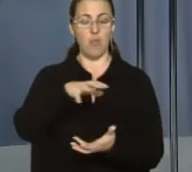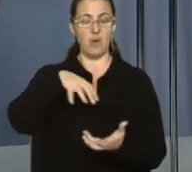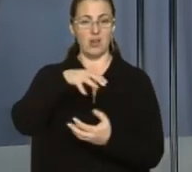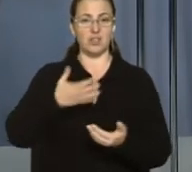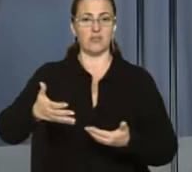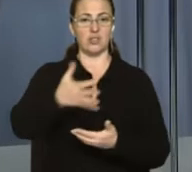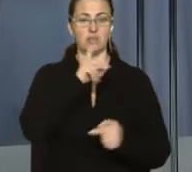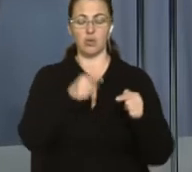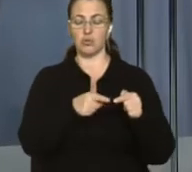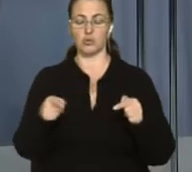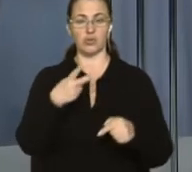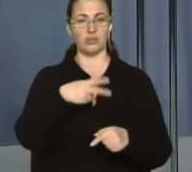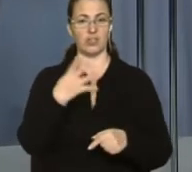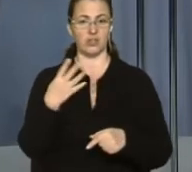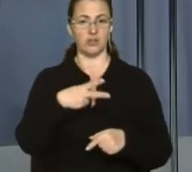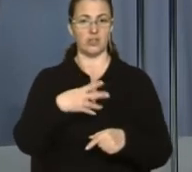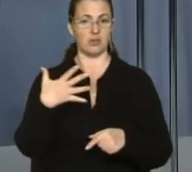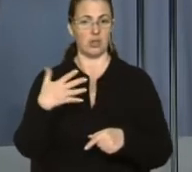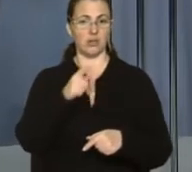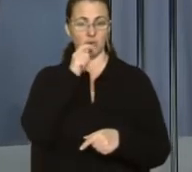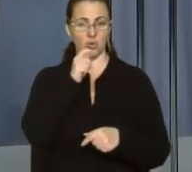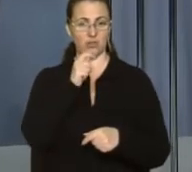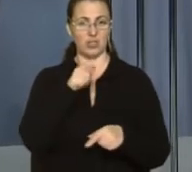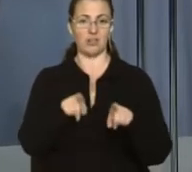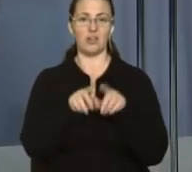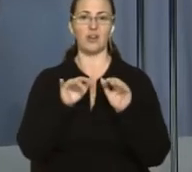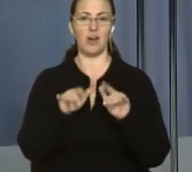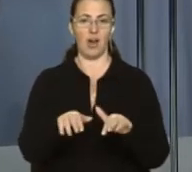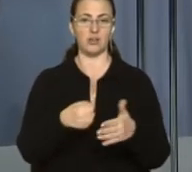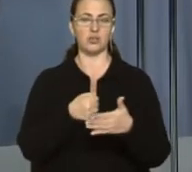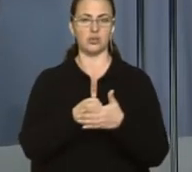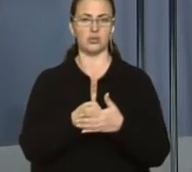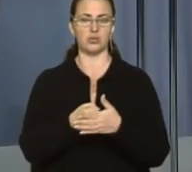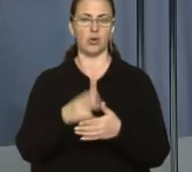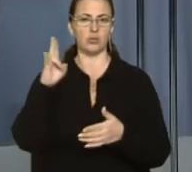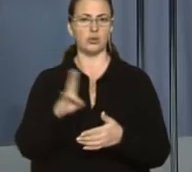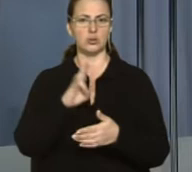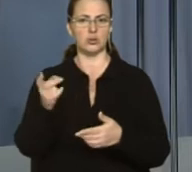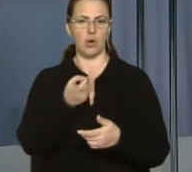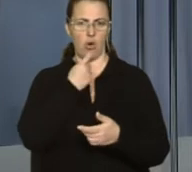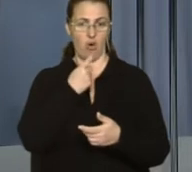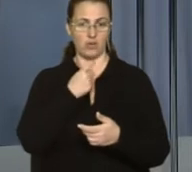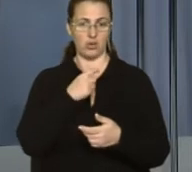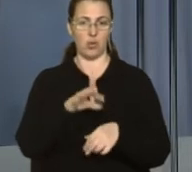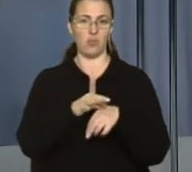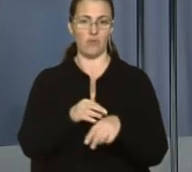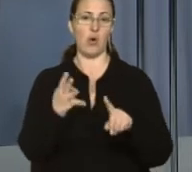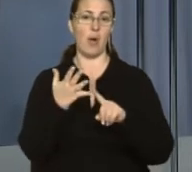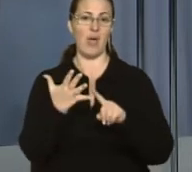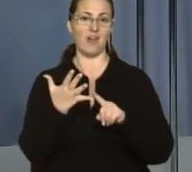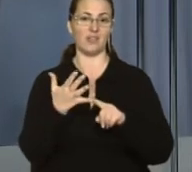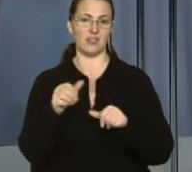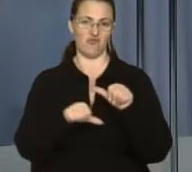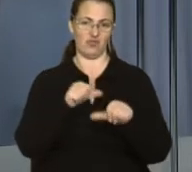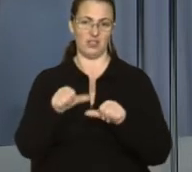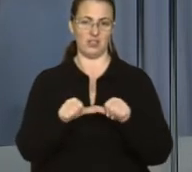вони збирали впродовж 24-25 квітня. Такі акції до Великодня вони проводять п'ятий рік поспіль. Більше дивіться у сюжеті